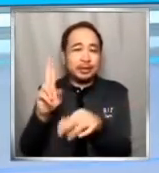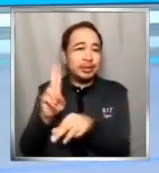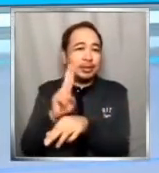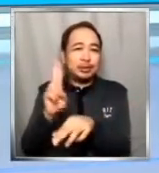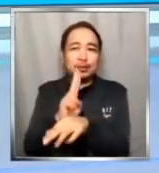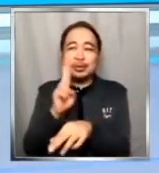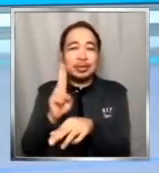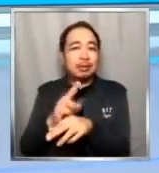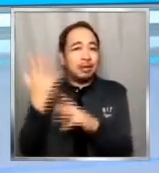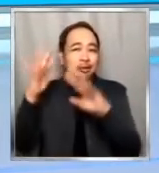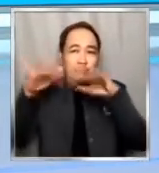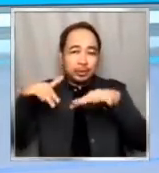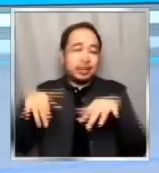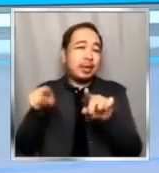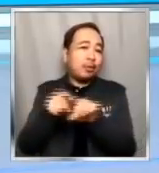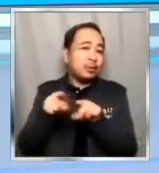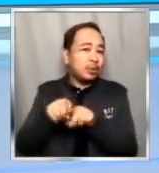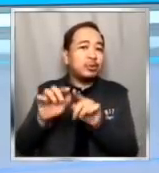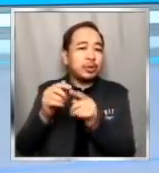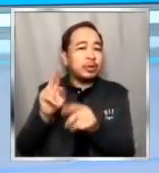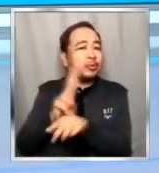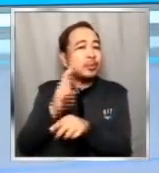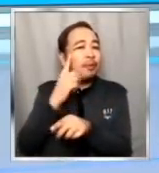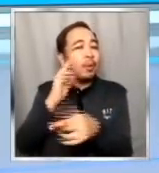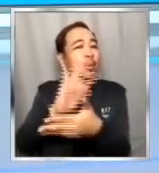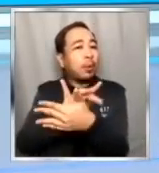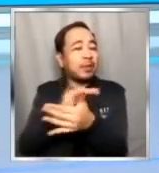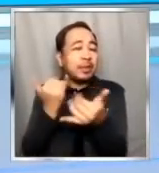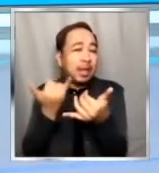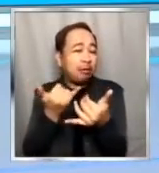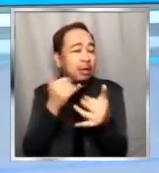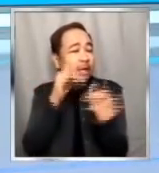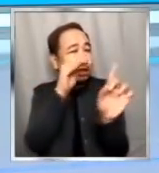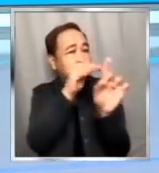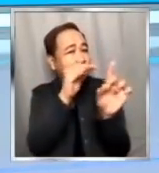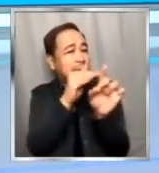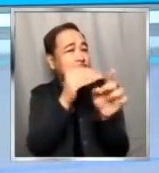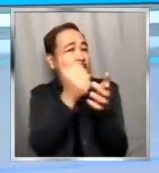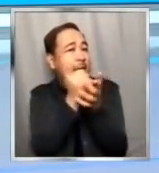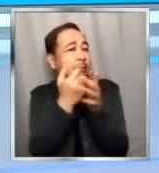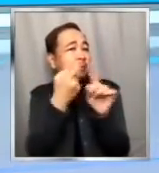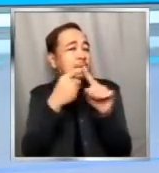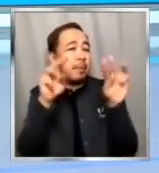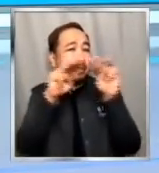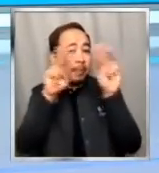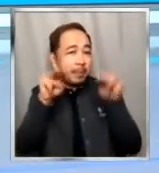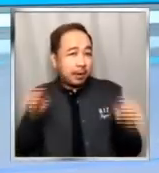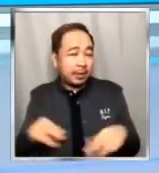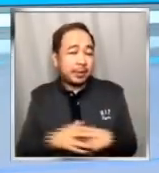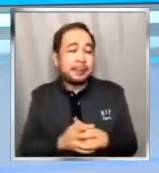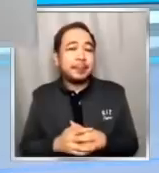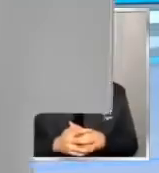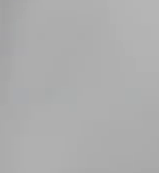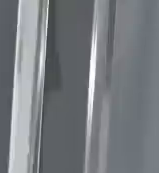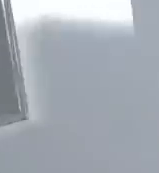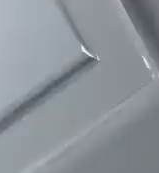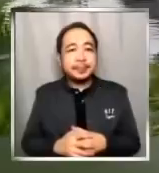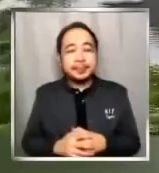-responde sa COVID-19. Kaya umaapila na po sila ngayon ng tulong sa Malacanang. Yan ang tinutukan ni Maki Polido.